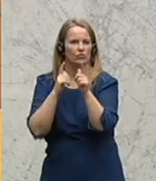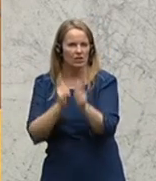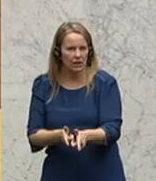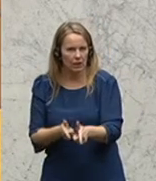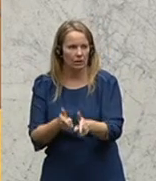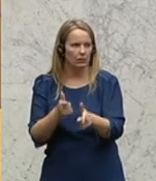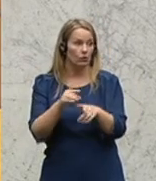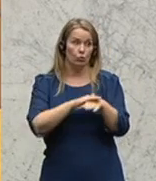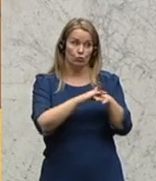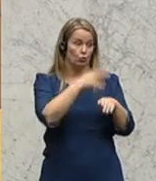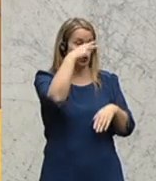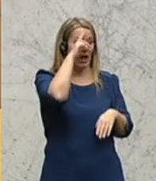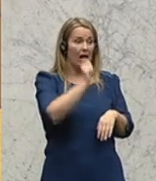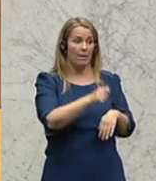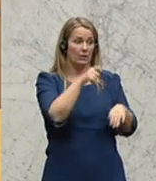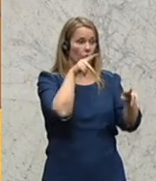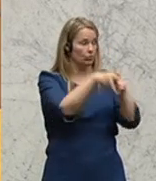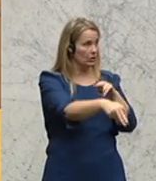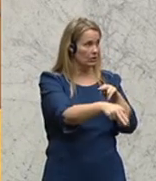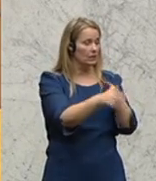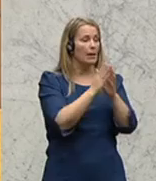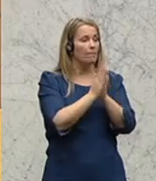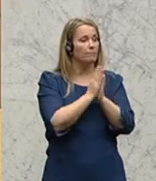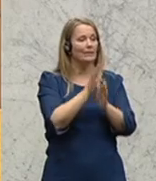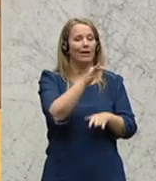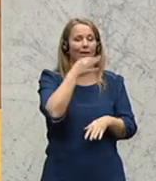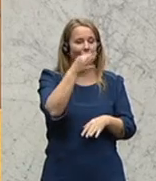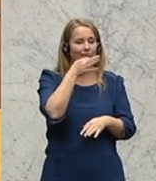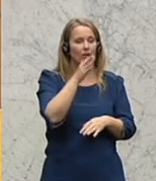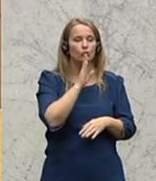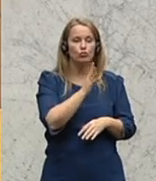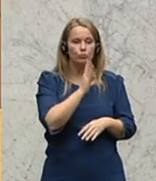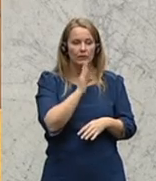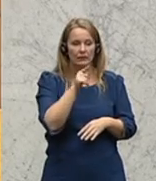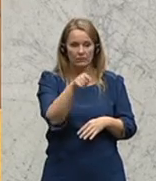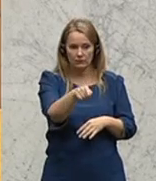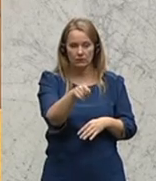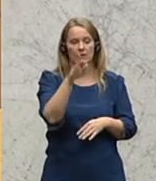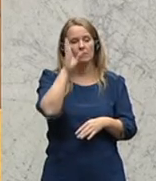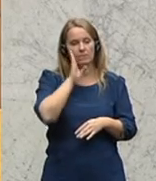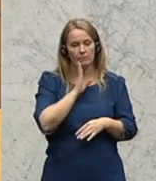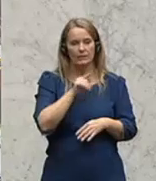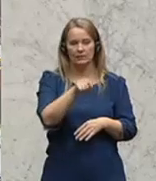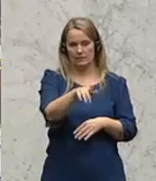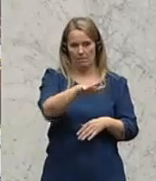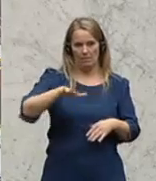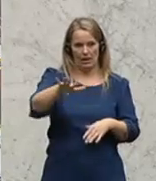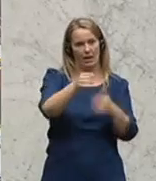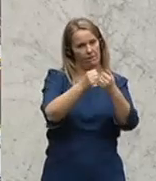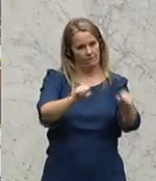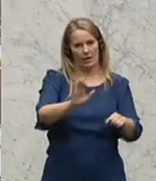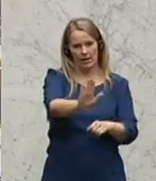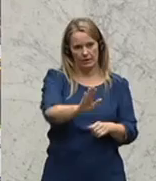millionenfachen Mord. Ich darf bitten, während ein Redner spricht, wenn irgendwie möglich, diesen Bereich hier freizulassen.